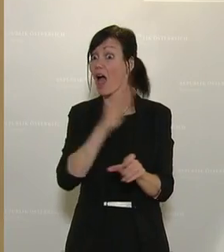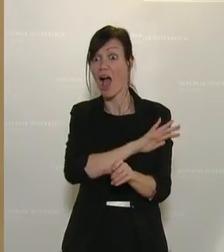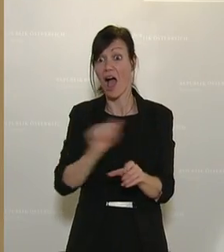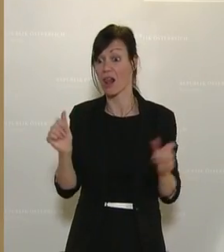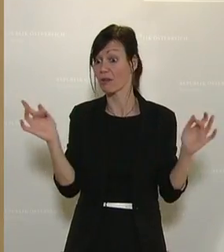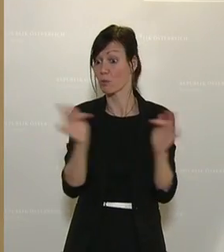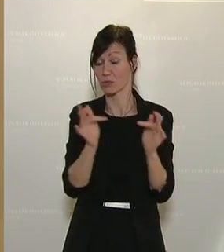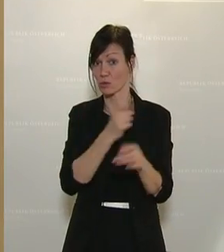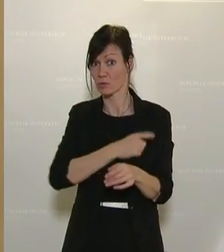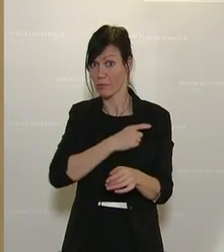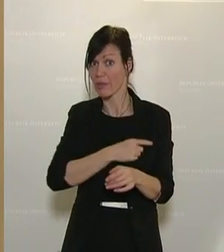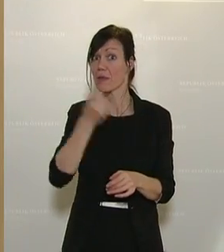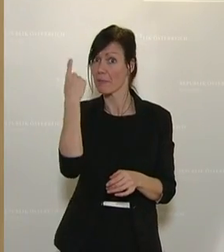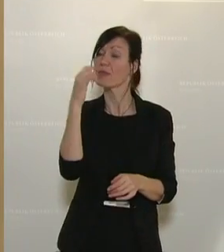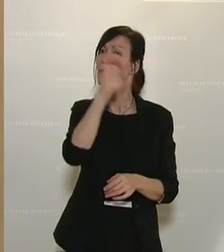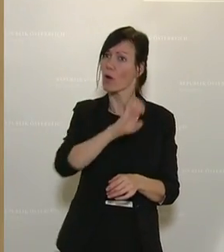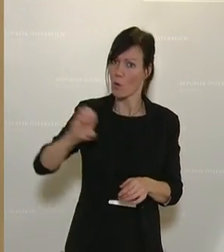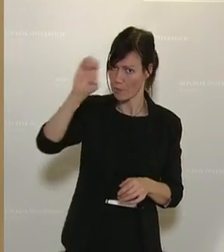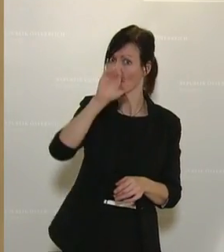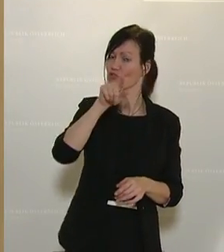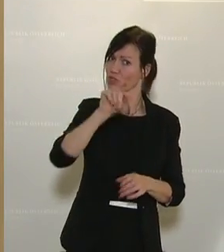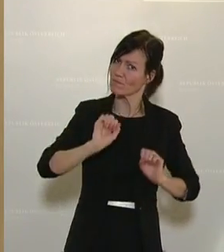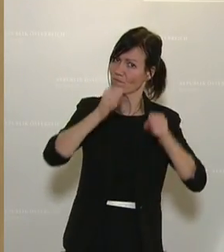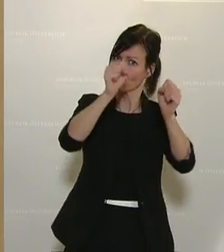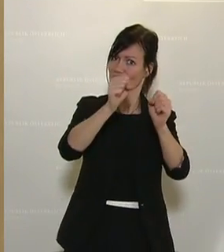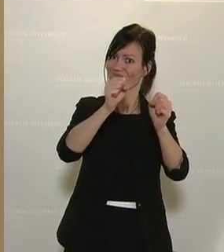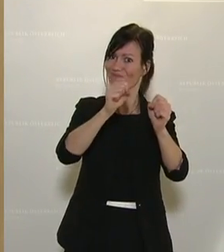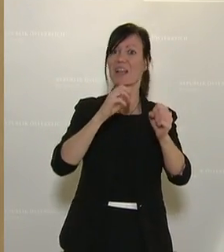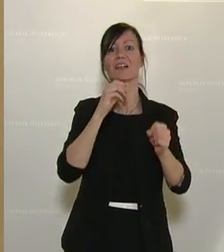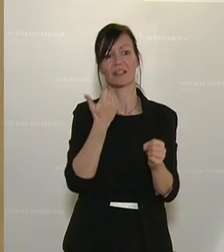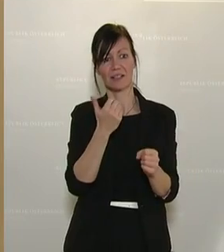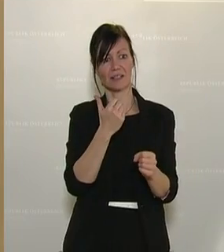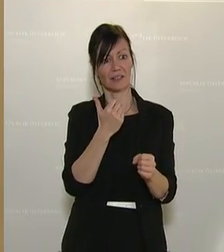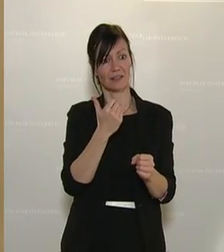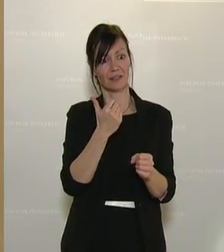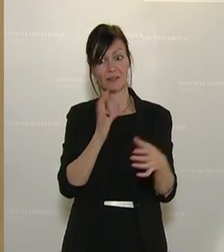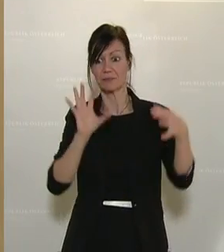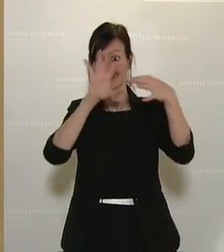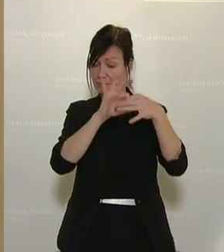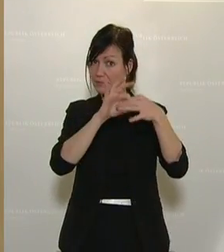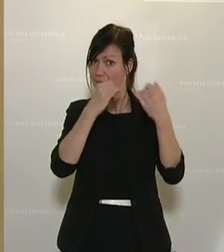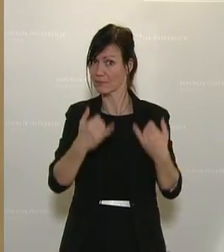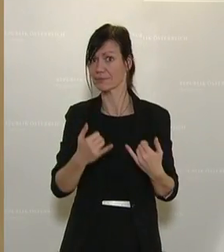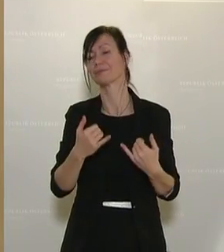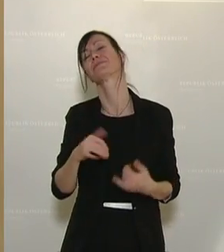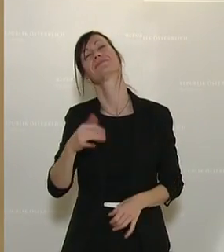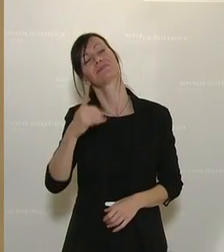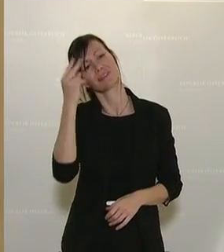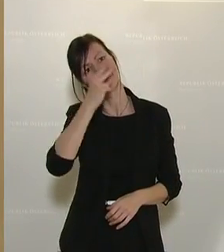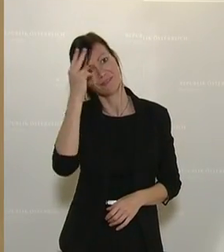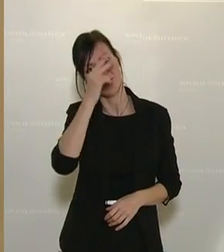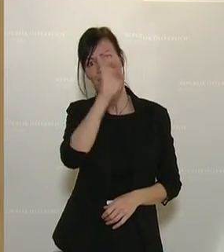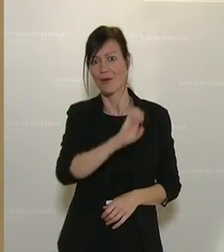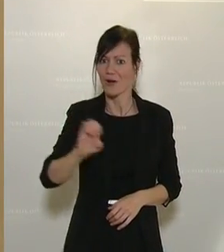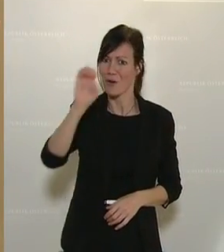auf europäischer Ebene Bestrebungen, machen wir es nicht jetzt. Jetzt ist der Brief der Europäischen Kommission da. Natürlich ist das,